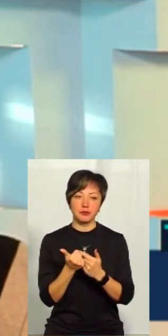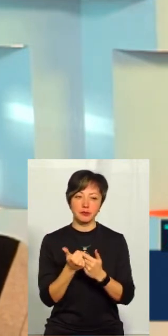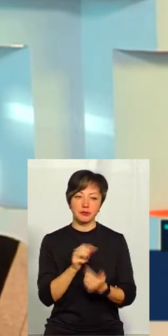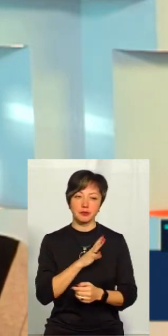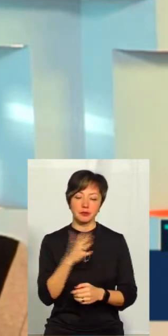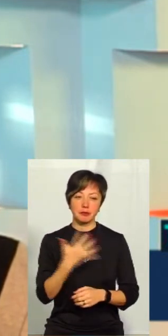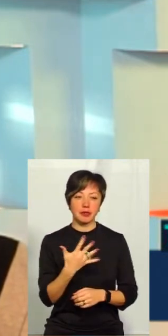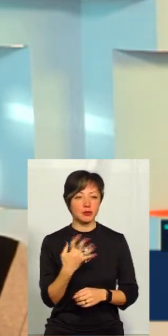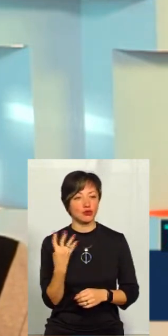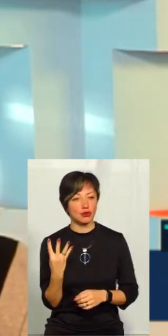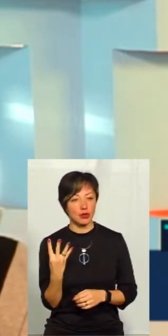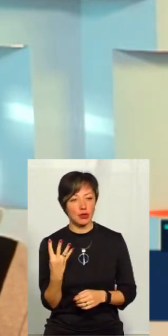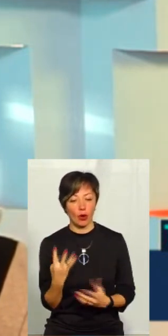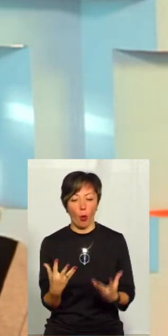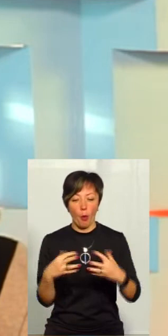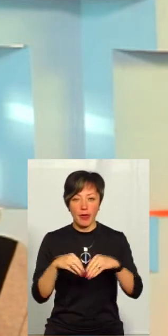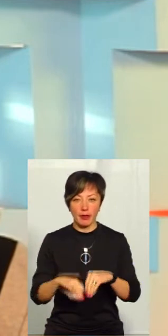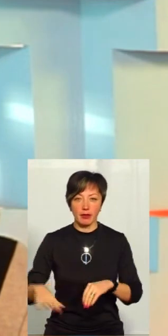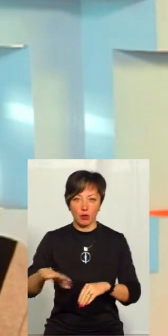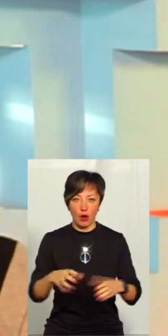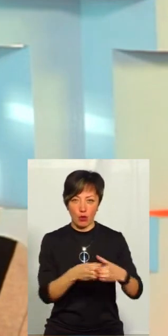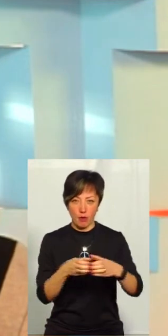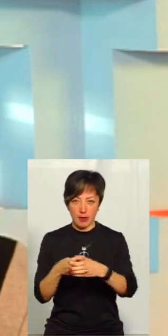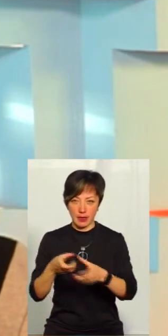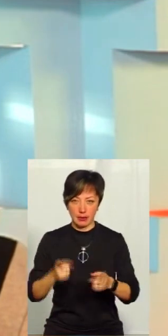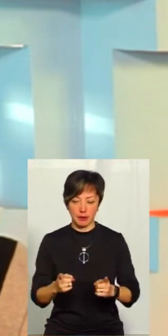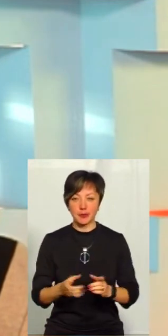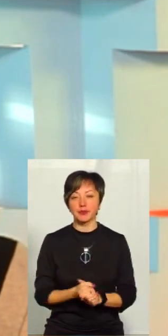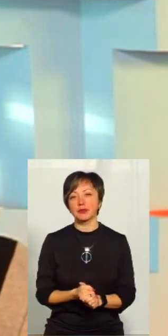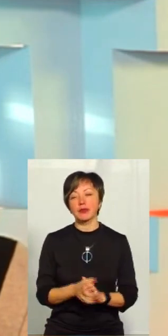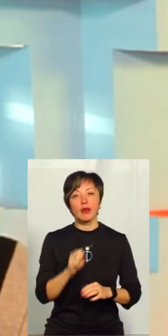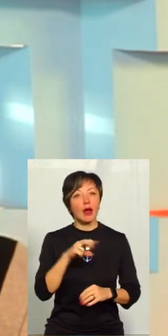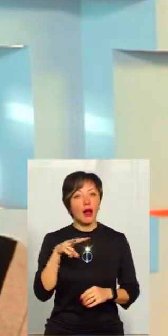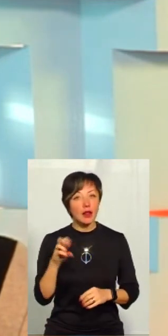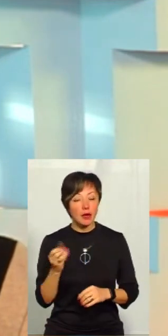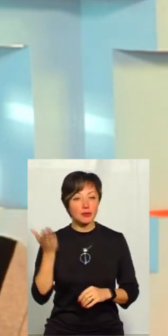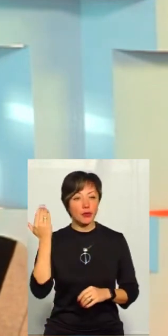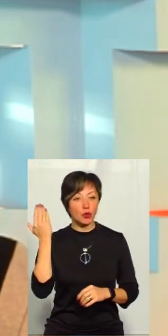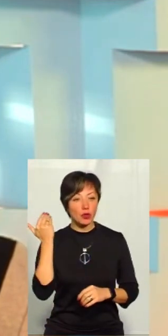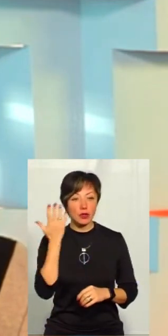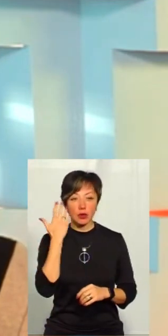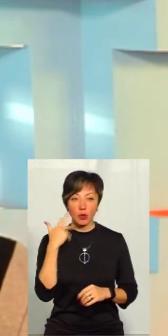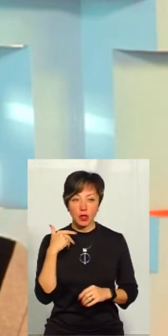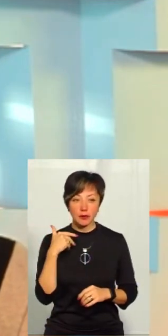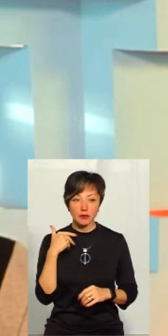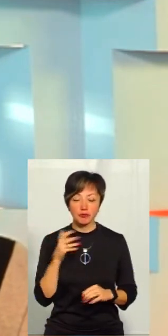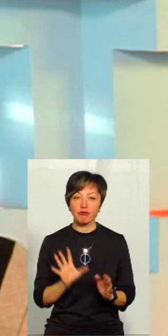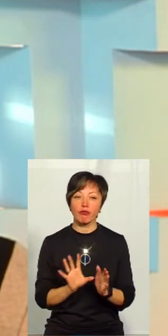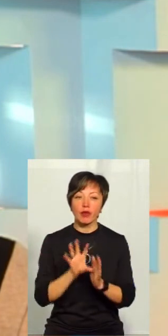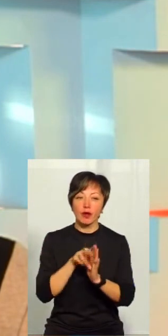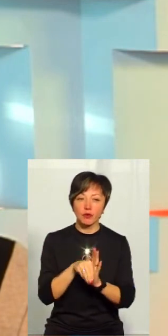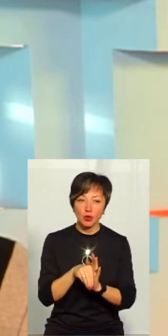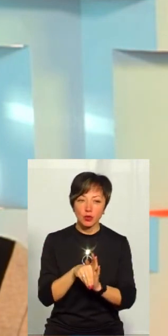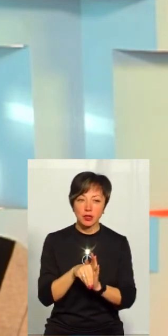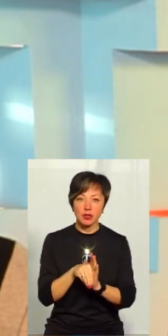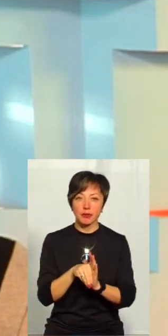54 об'єднання територіальної громади, насправді. Але уже тоді, коли ми його вносили